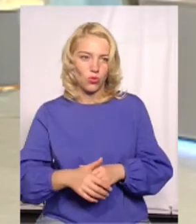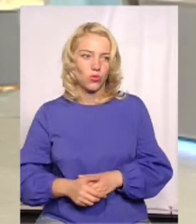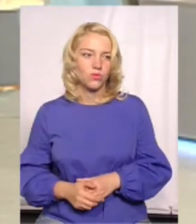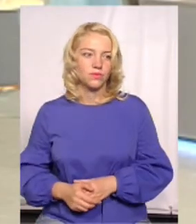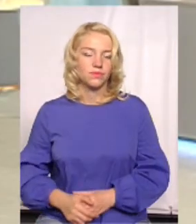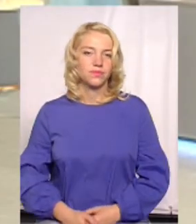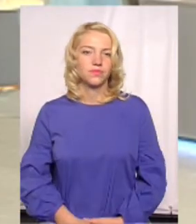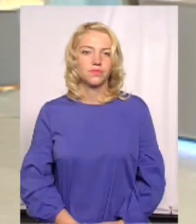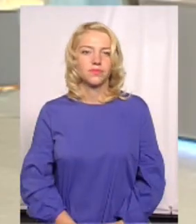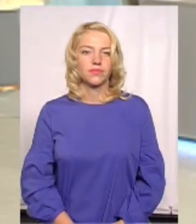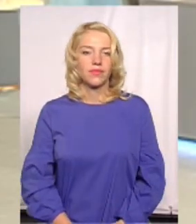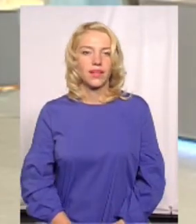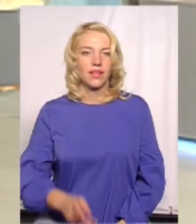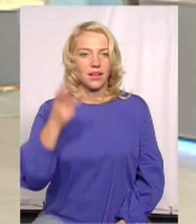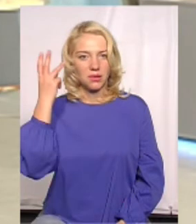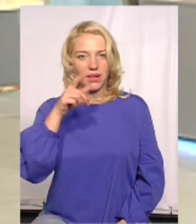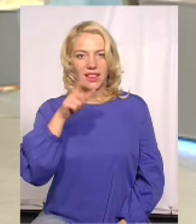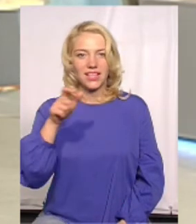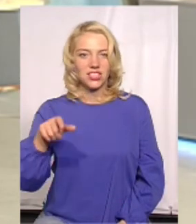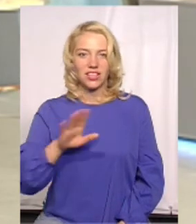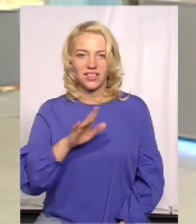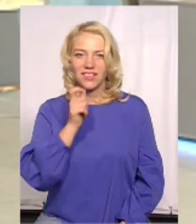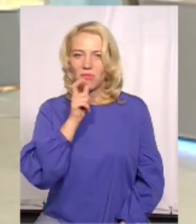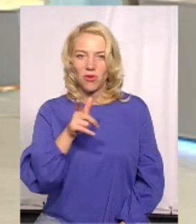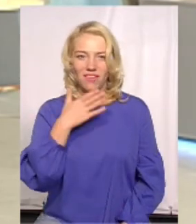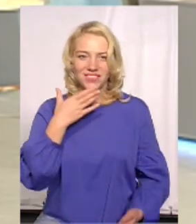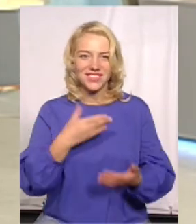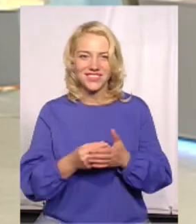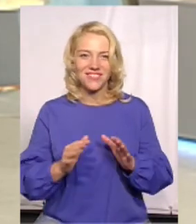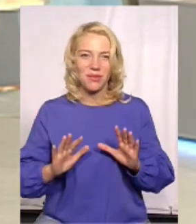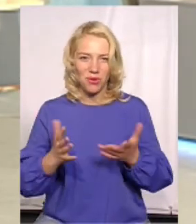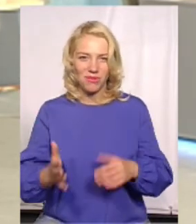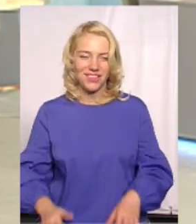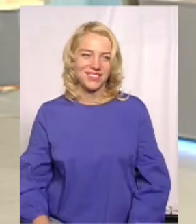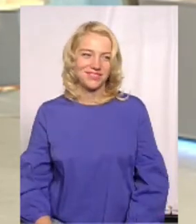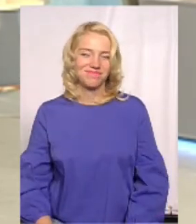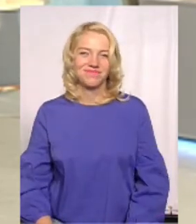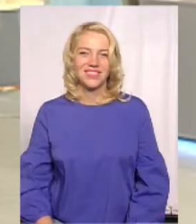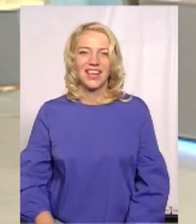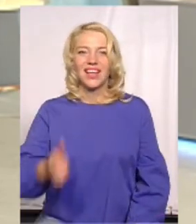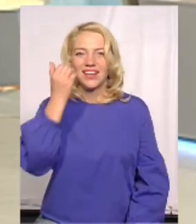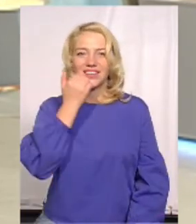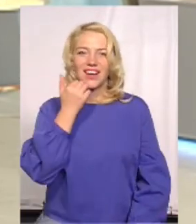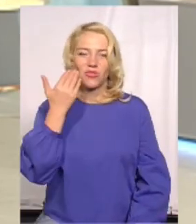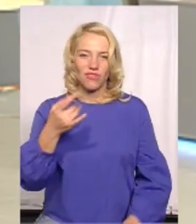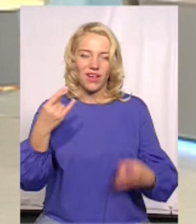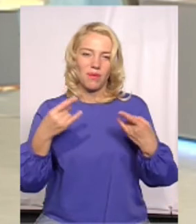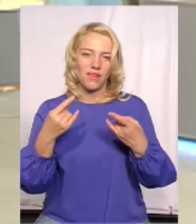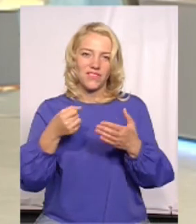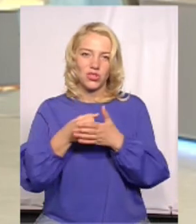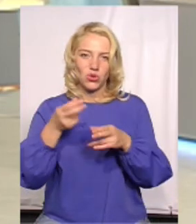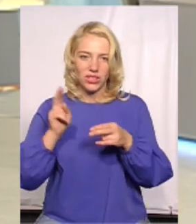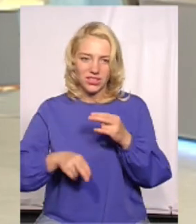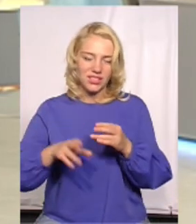покаже. Хмельничанки, не порагавте свій момент. Ось, дякую вам, ефір підбіг до кінця,